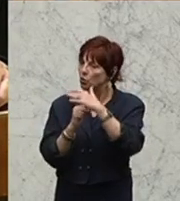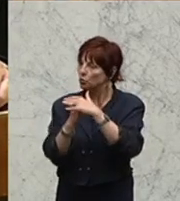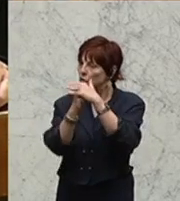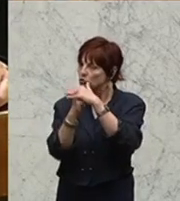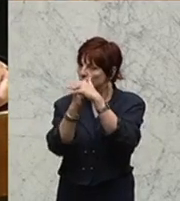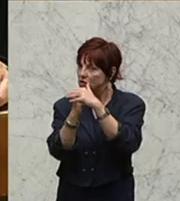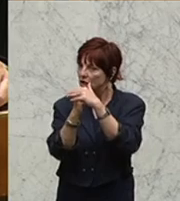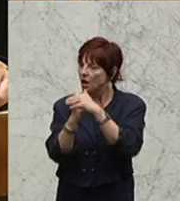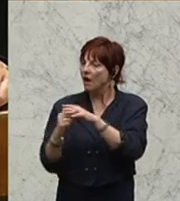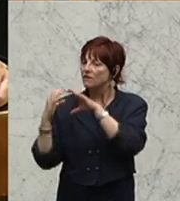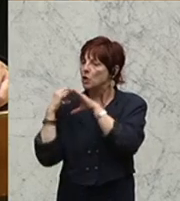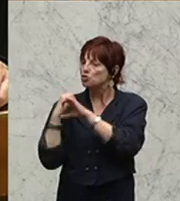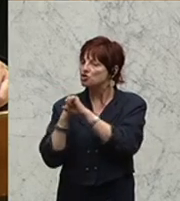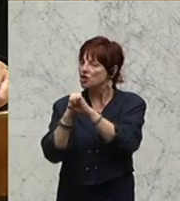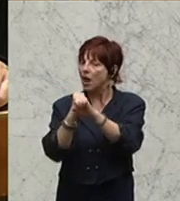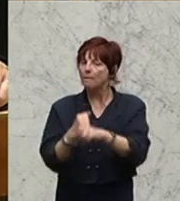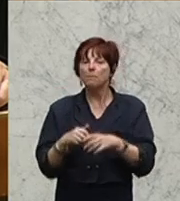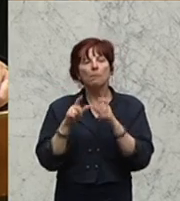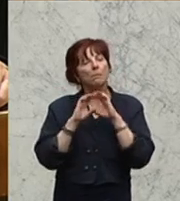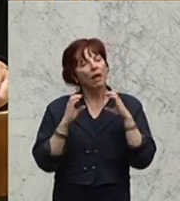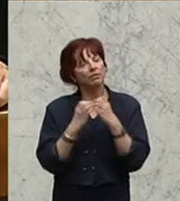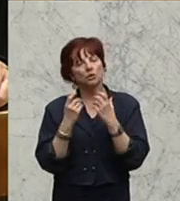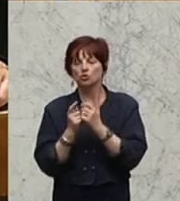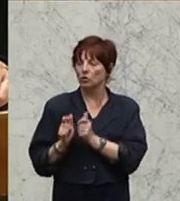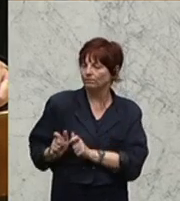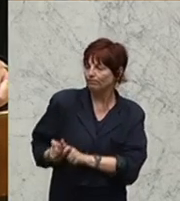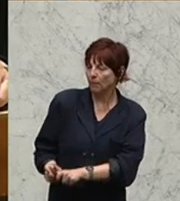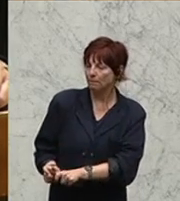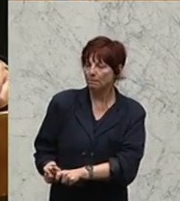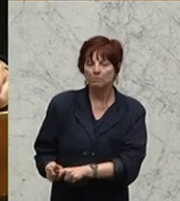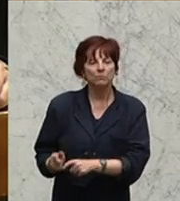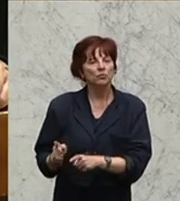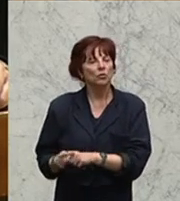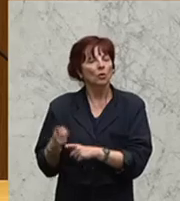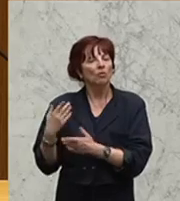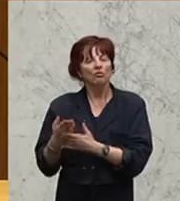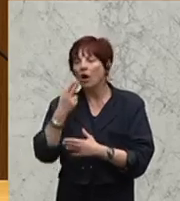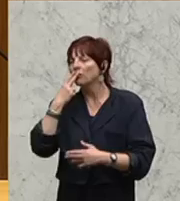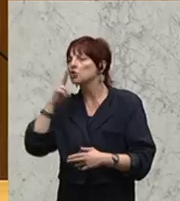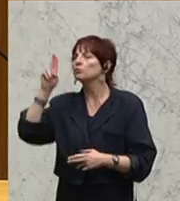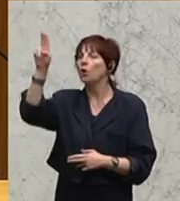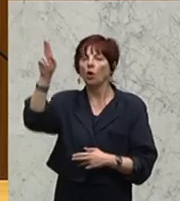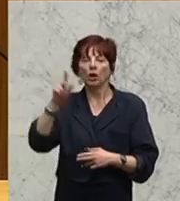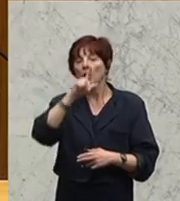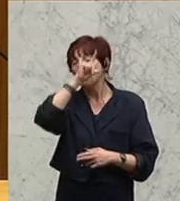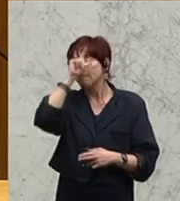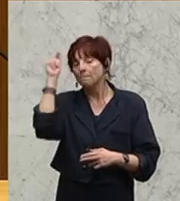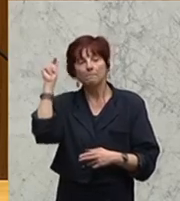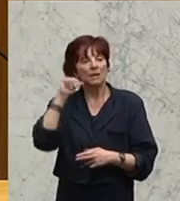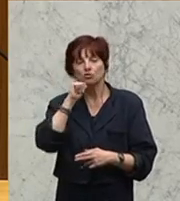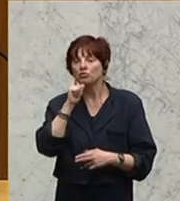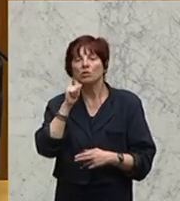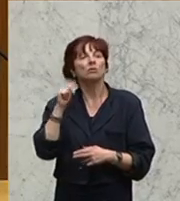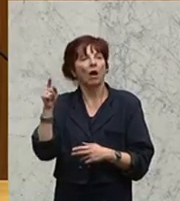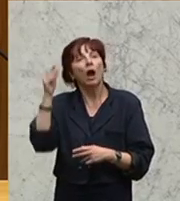hier das Handwerk zu legen und ihnen massiv entgegenzutreten, in dem, was sie hier Menschen versprechen und oftmals natürlich nicht